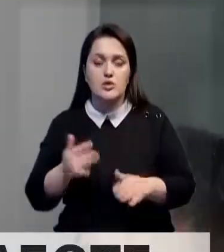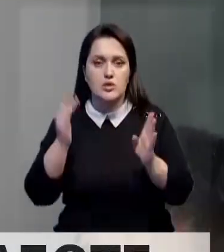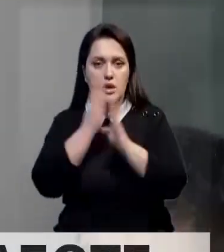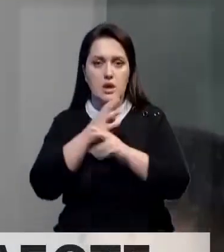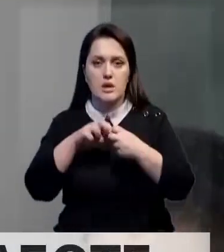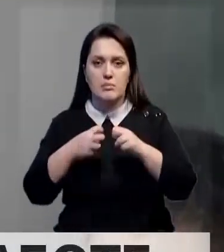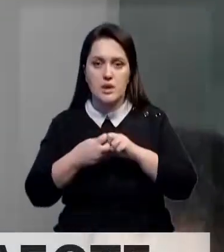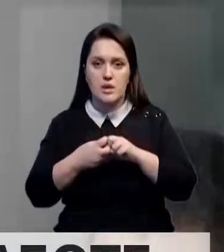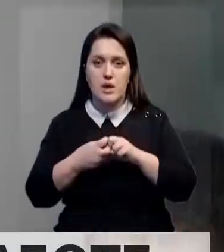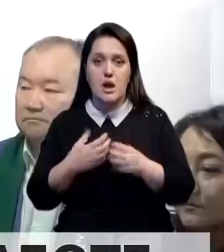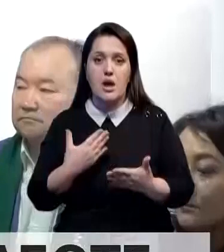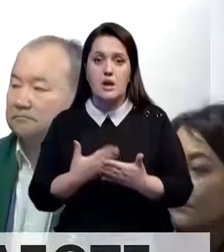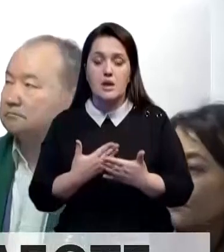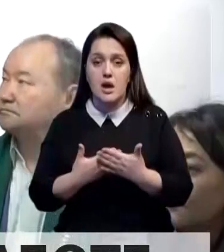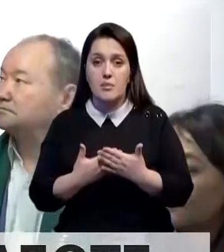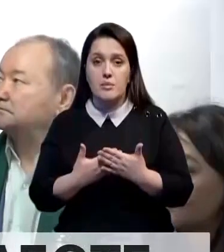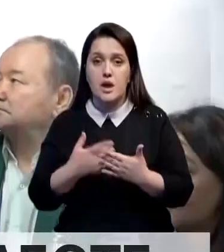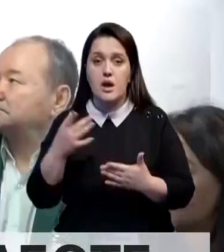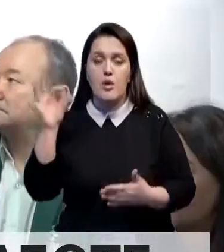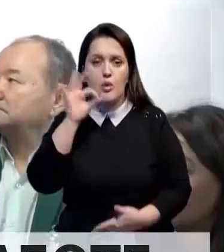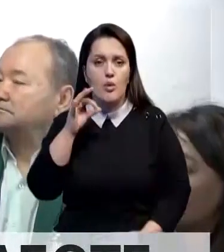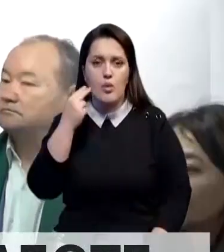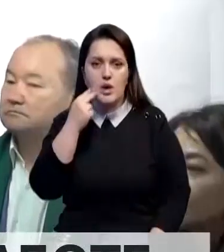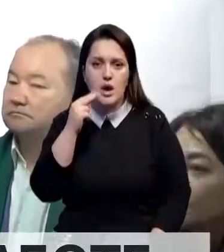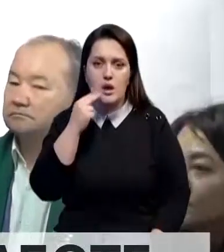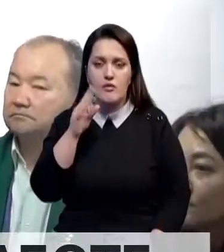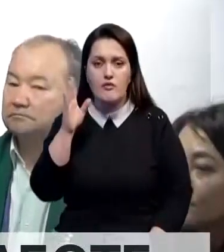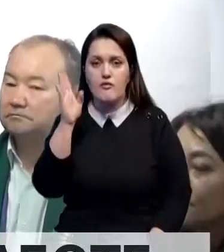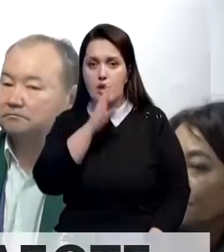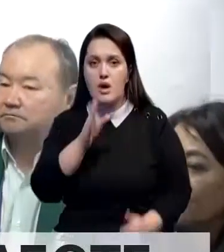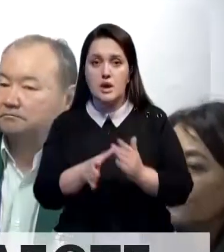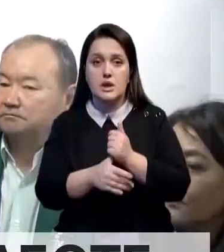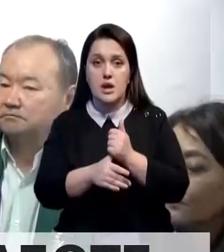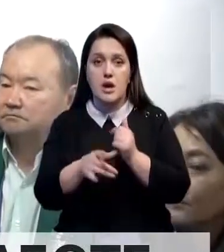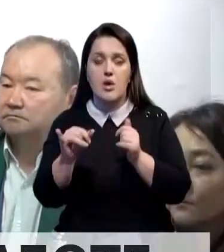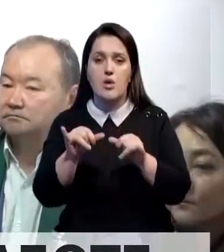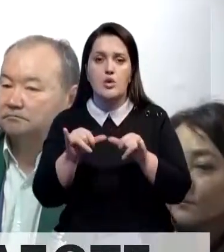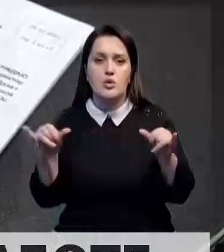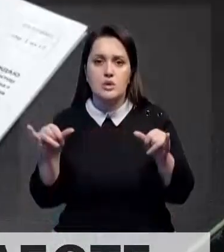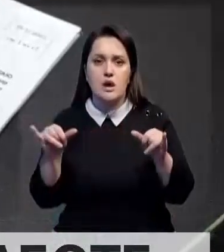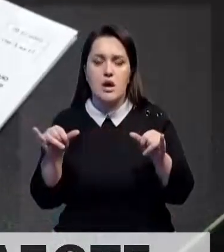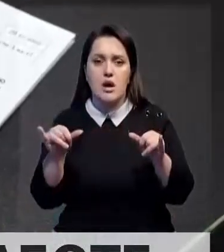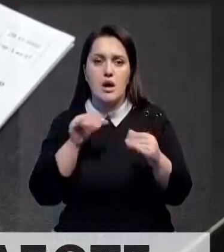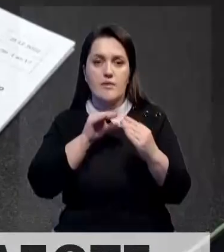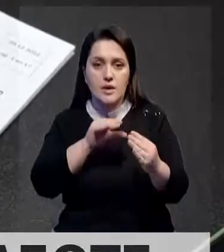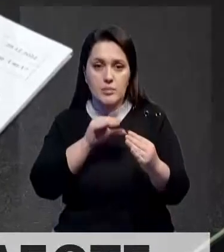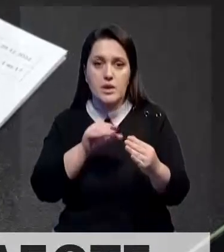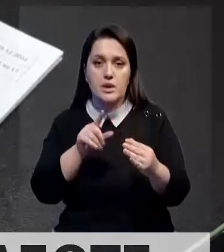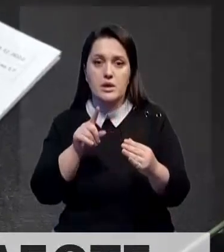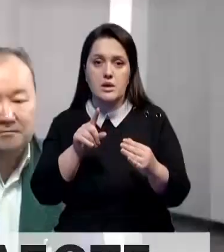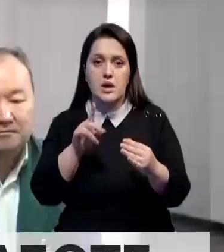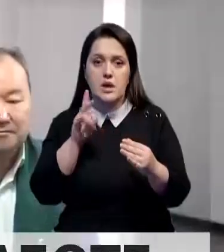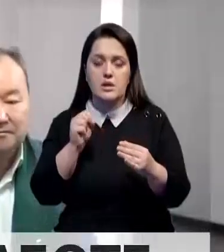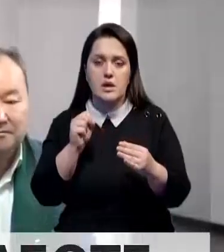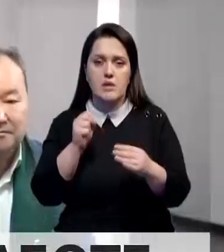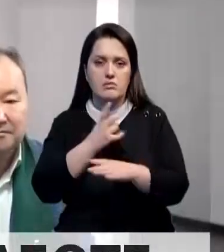существующих экопроблем области. Например, шла речь о качестве воздуха в Ватарау, о росте количества автомобилей в регионе и